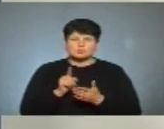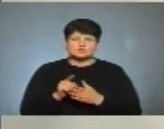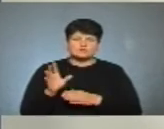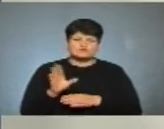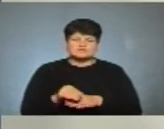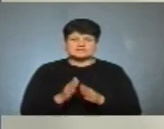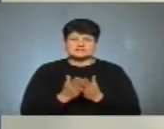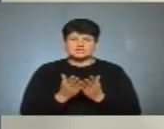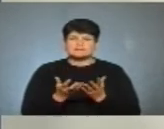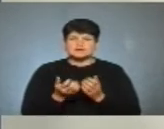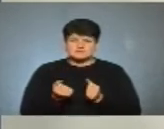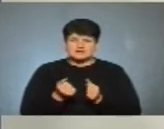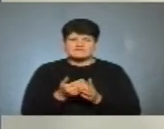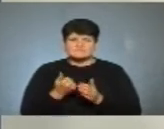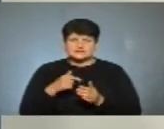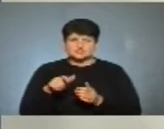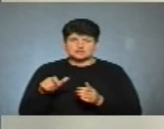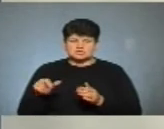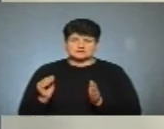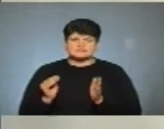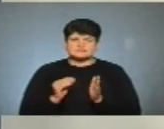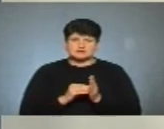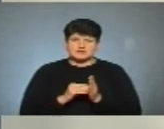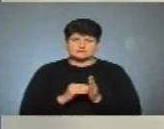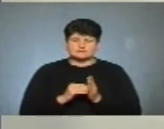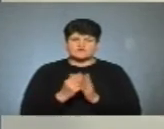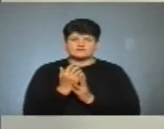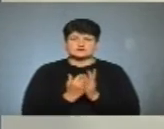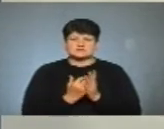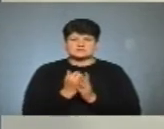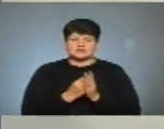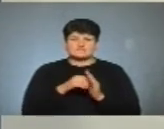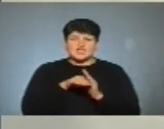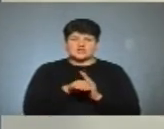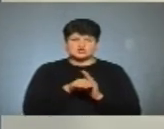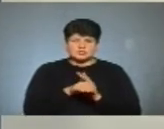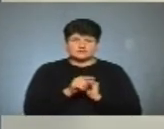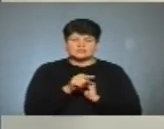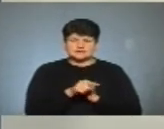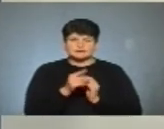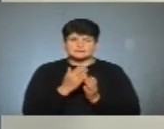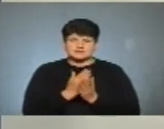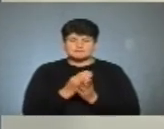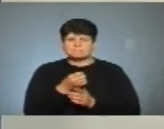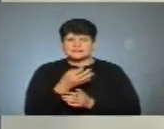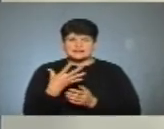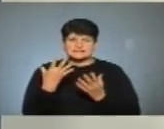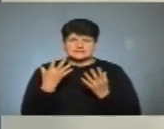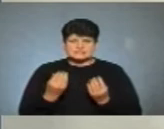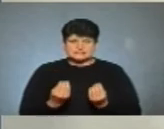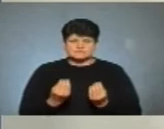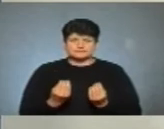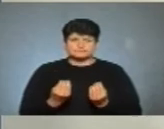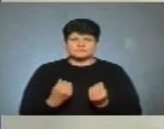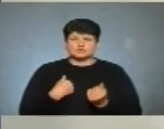всі книжки, які приймаємо від читачів, ставимо у резервування, в ящики. Вони там знаходяться 15 днів, тому